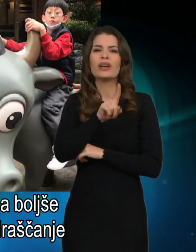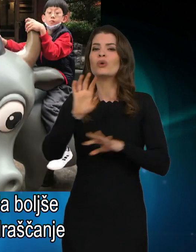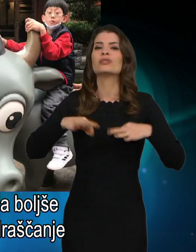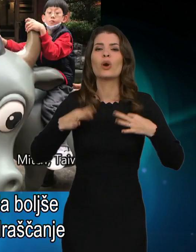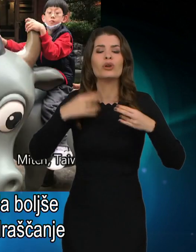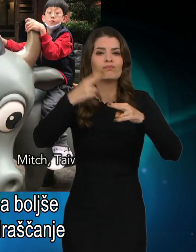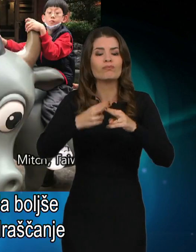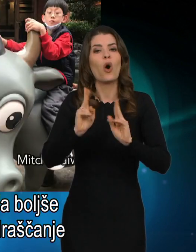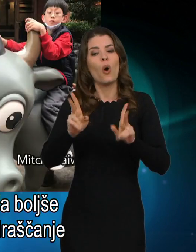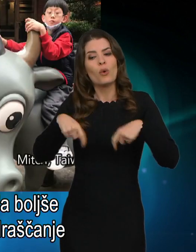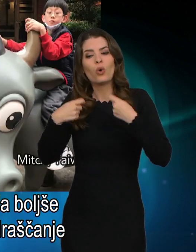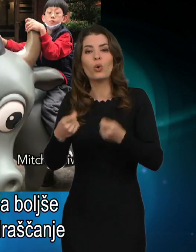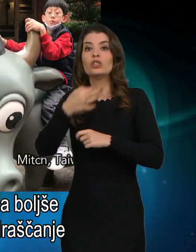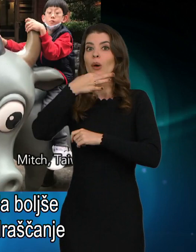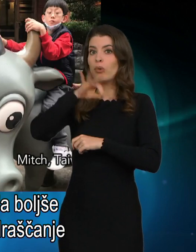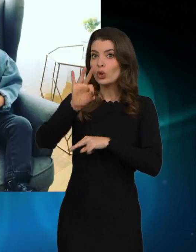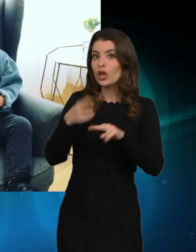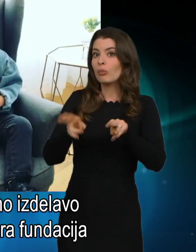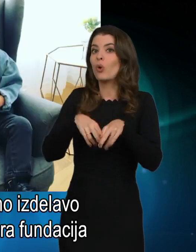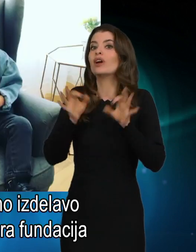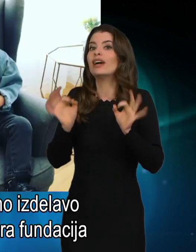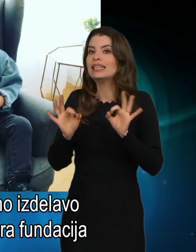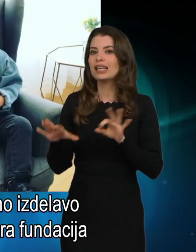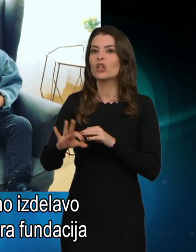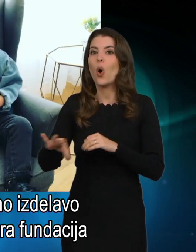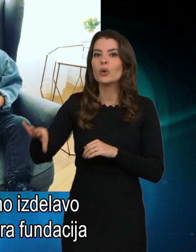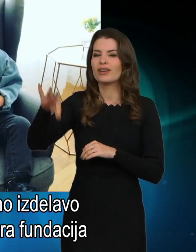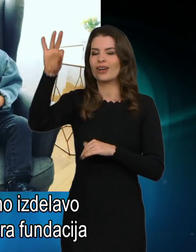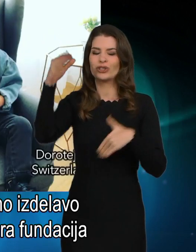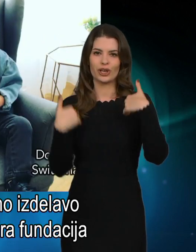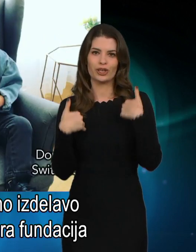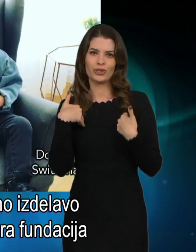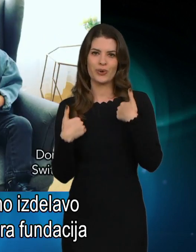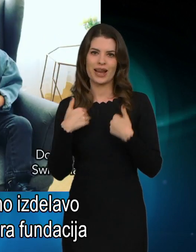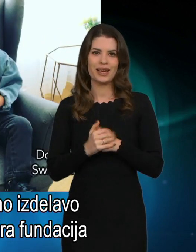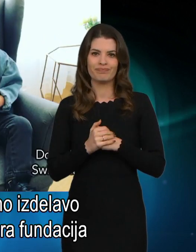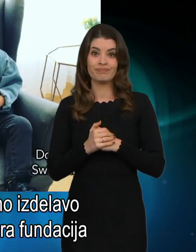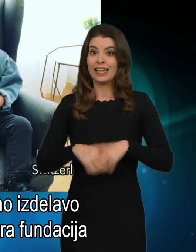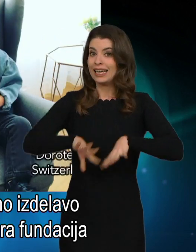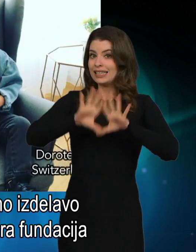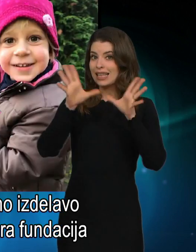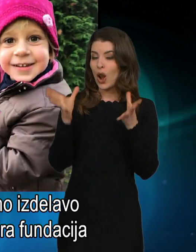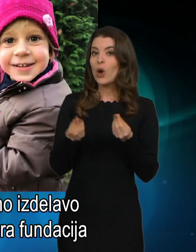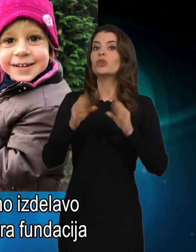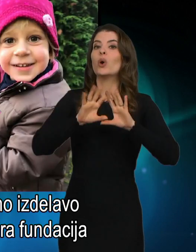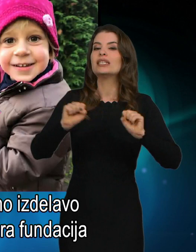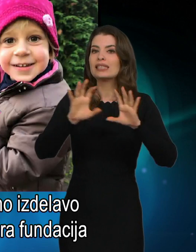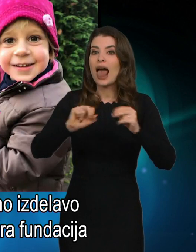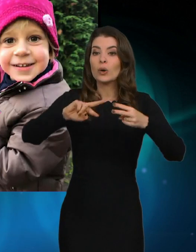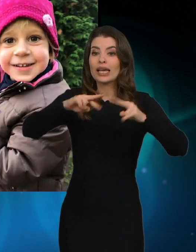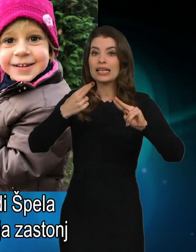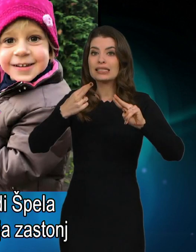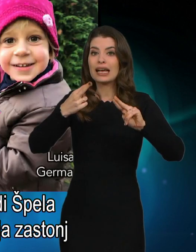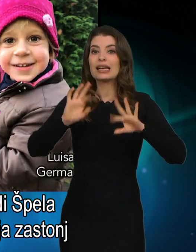omogočila boljše in kakovostnejše odraščanje in življenje. Ker celotno izdelavo genske terapije